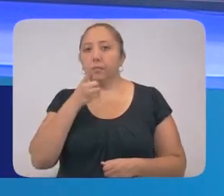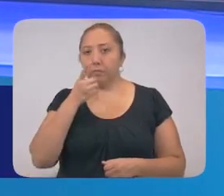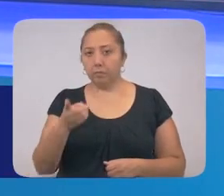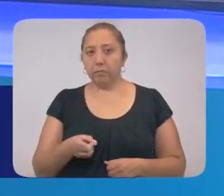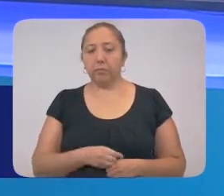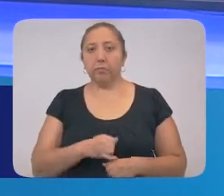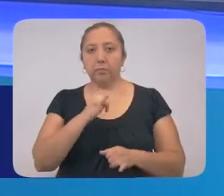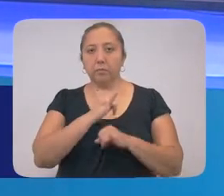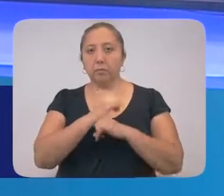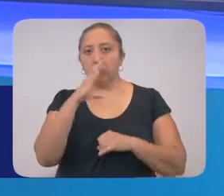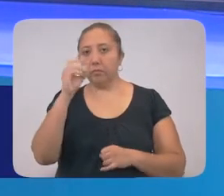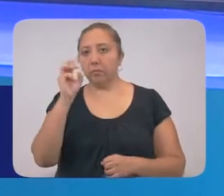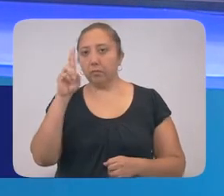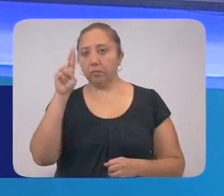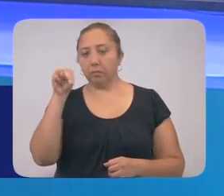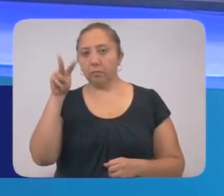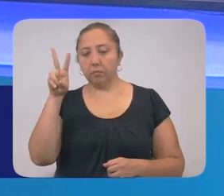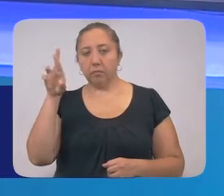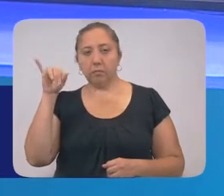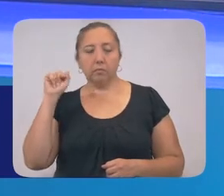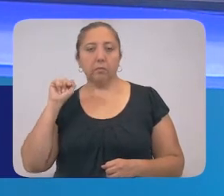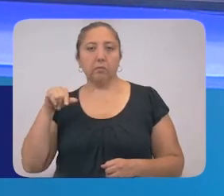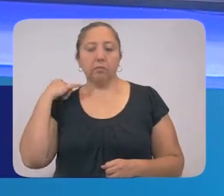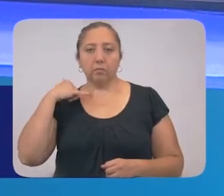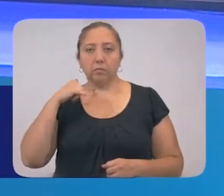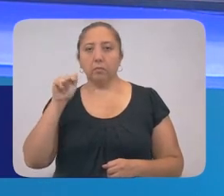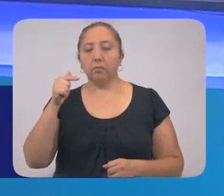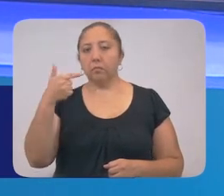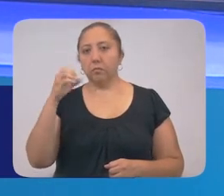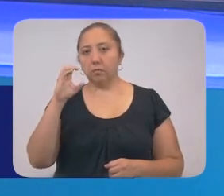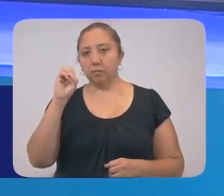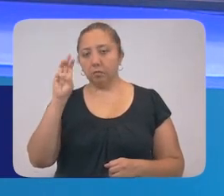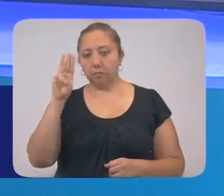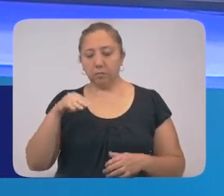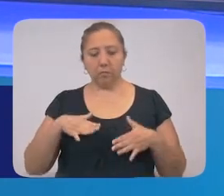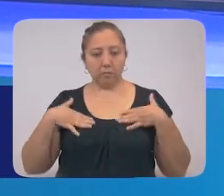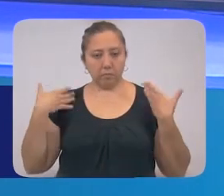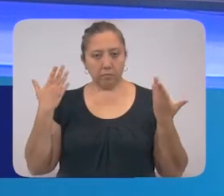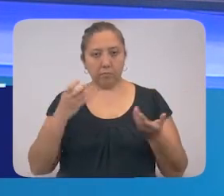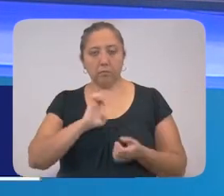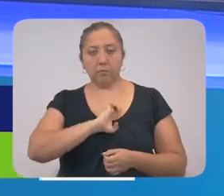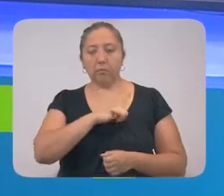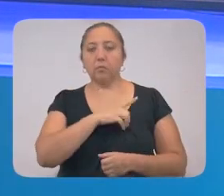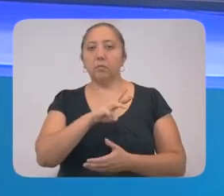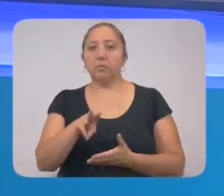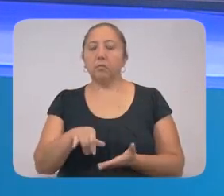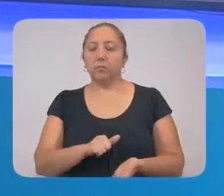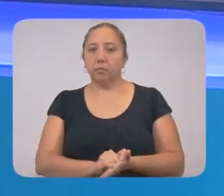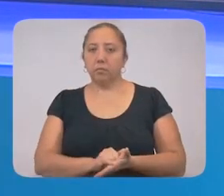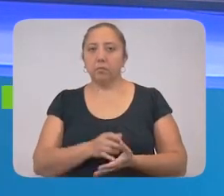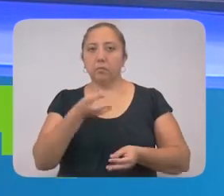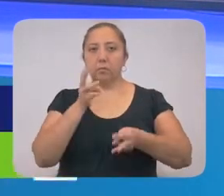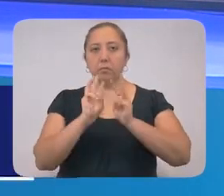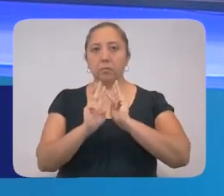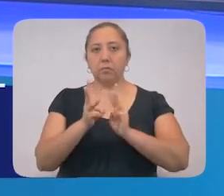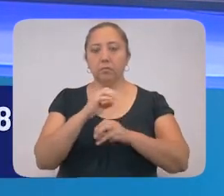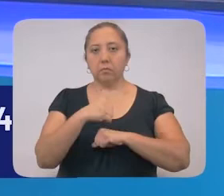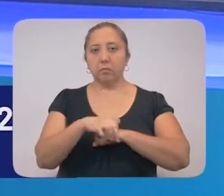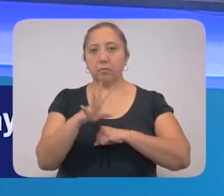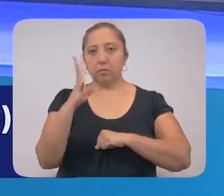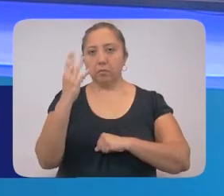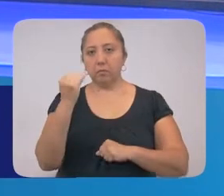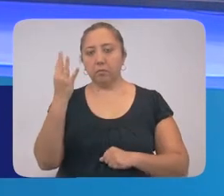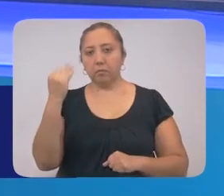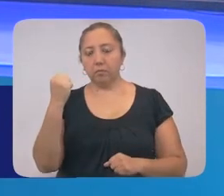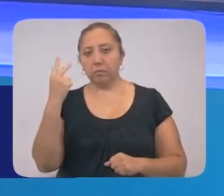-406622, ichmaja. Tiala buheltik bichennikeč, yetel wakabete, ane yetel jalachilob, te la guantale, jolal,